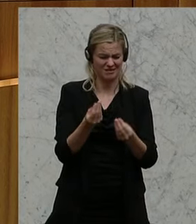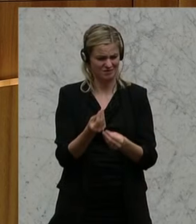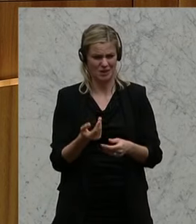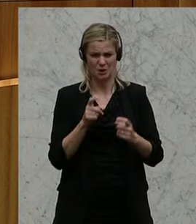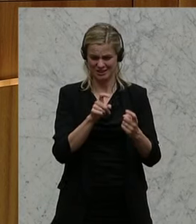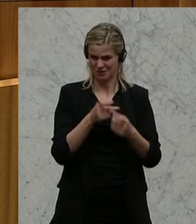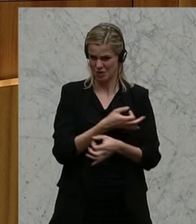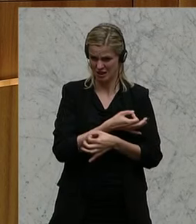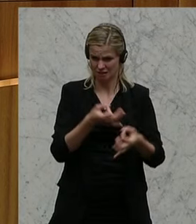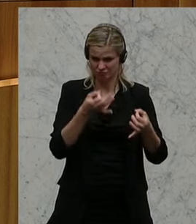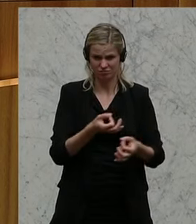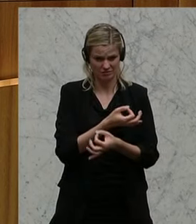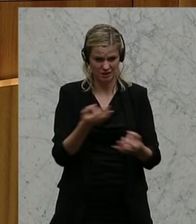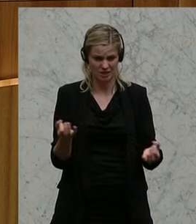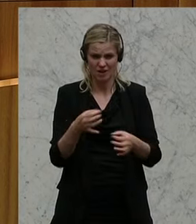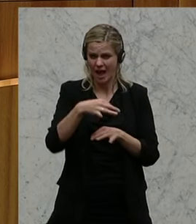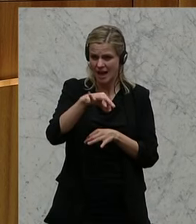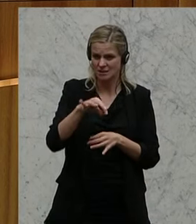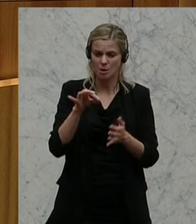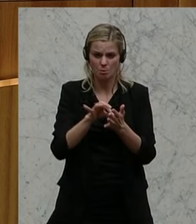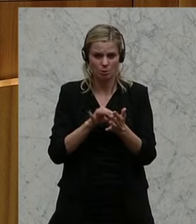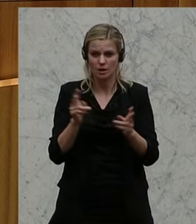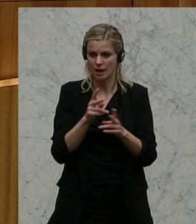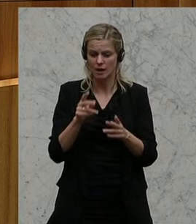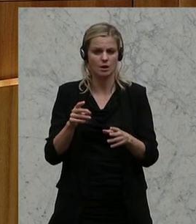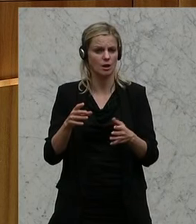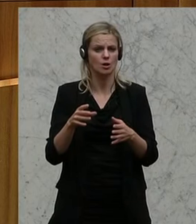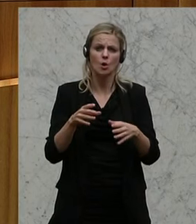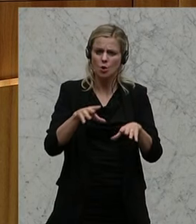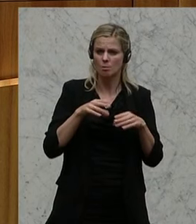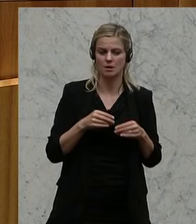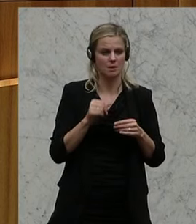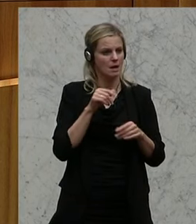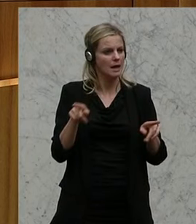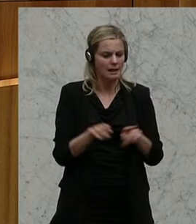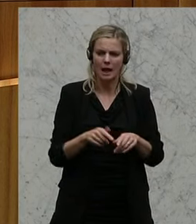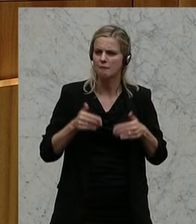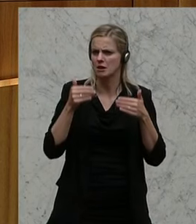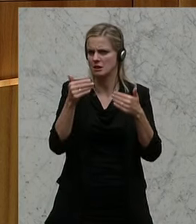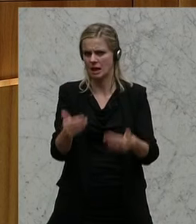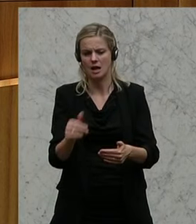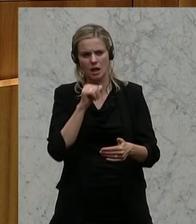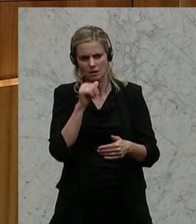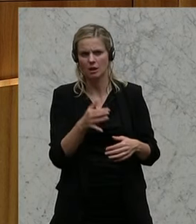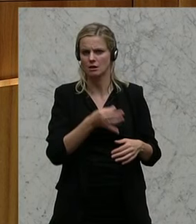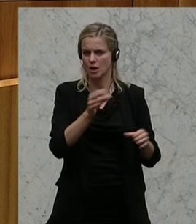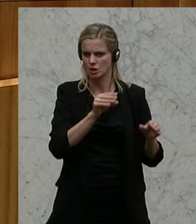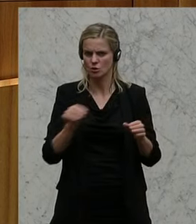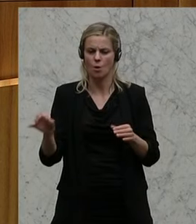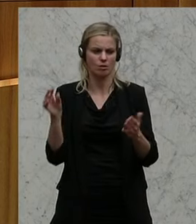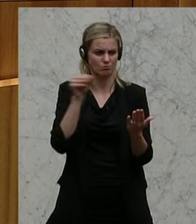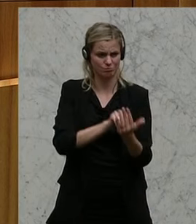diskutiert, dass man sagt, okay, einzelne Punkte können wir gar nicht übernehmen. Nein, das werden wir vertagen, das stellen wir gleich gar nicht mehr auf die Tagesordnung.